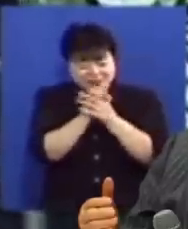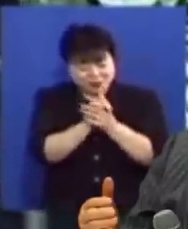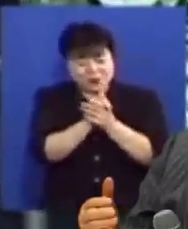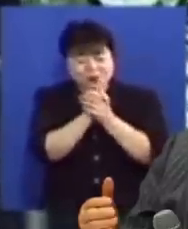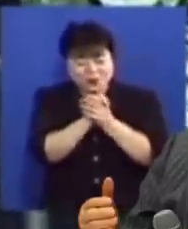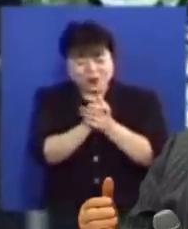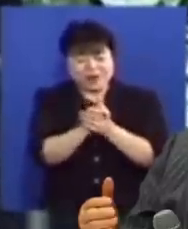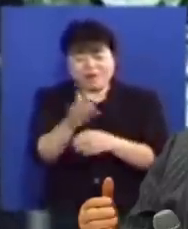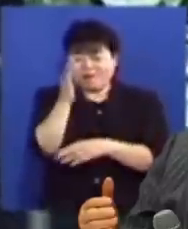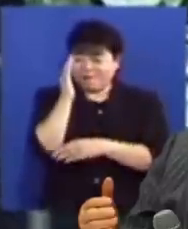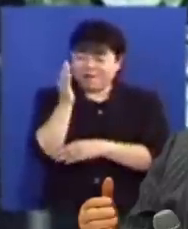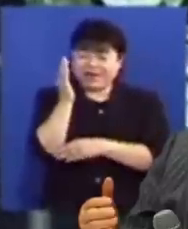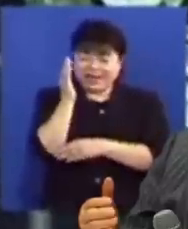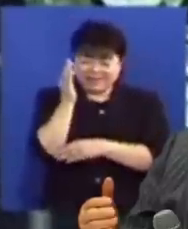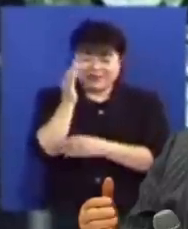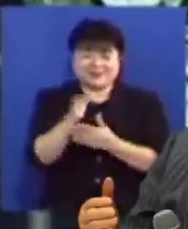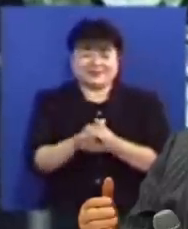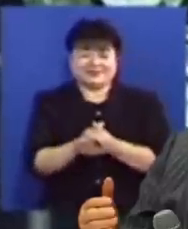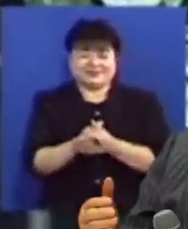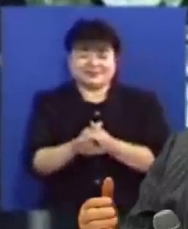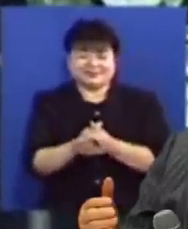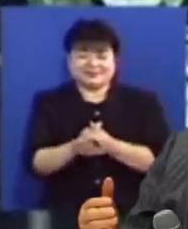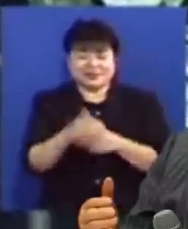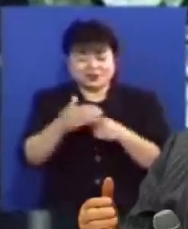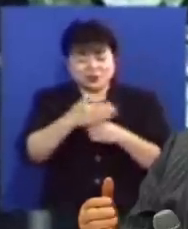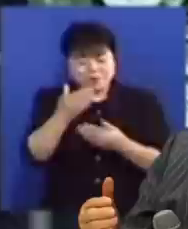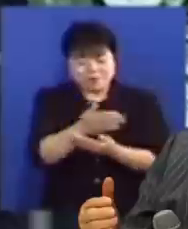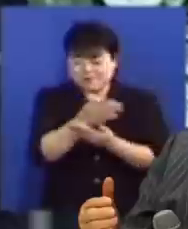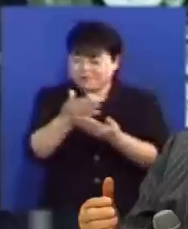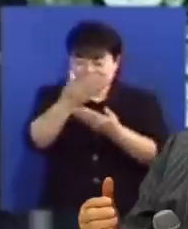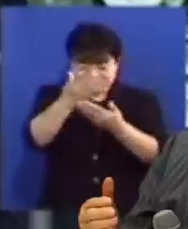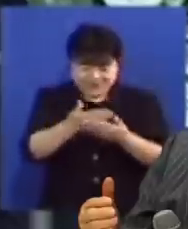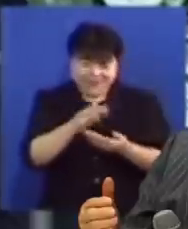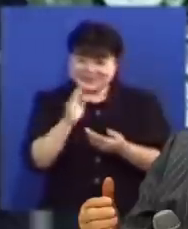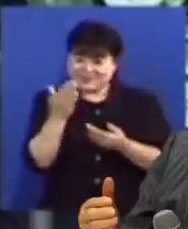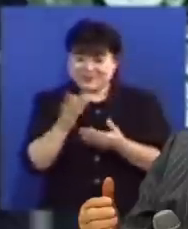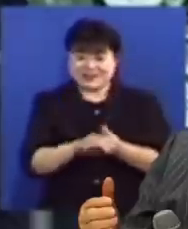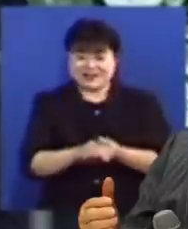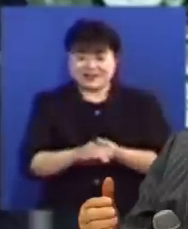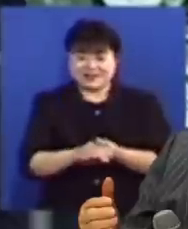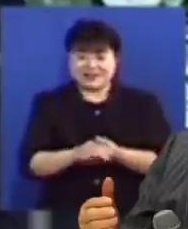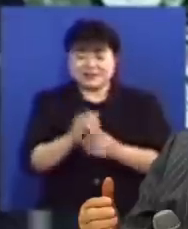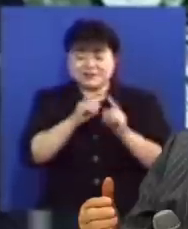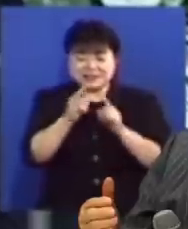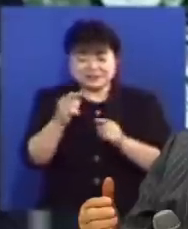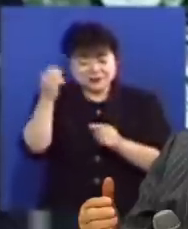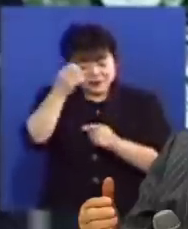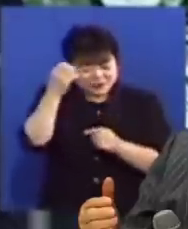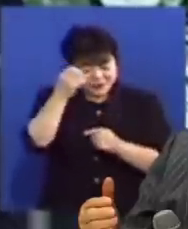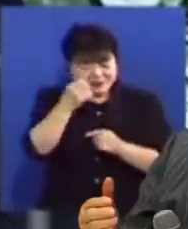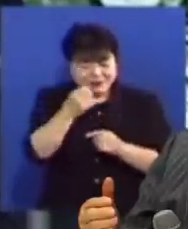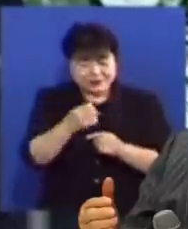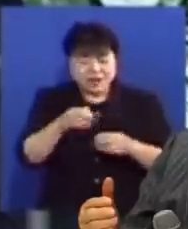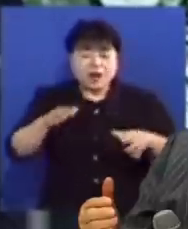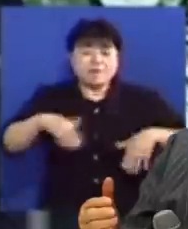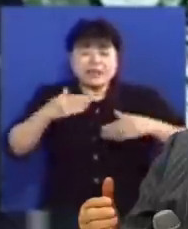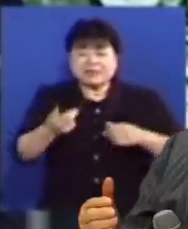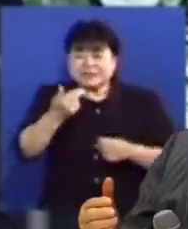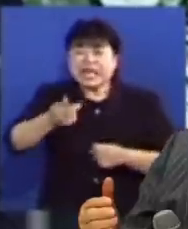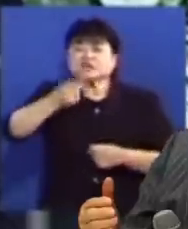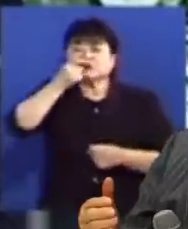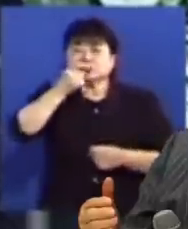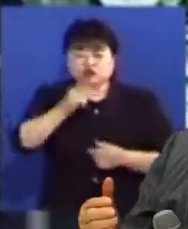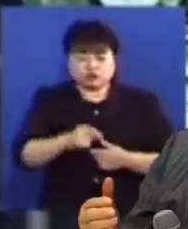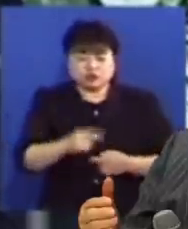목회를 해야 도움을 베풀 수가 있는 것입니다 성경에는 성령님을 바람이나 생수나